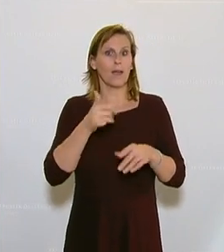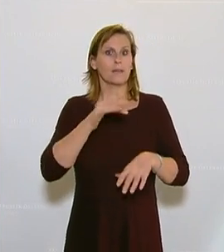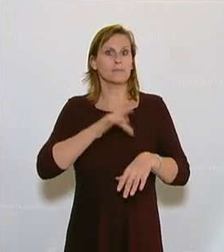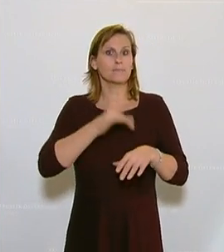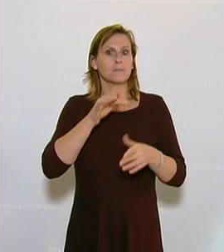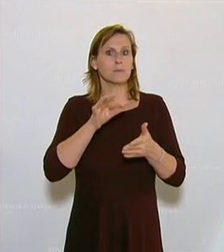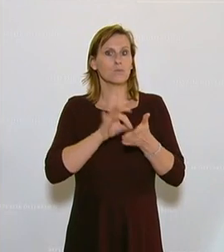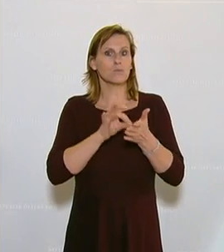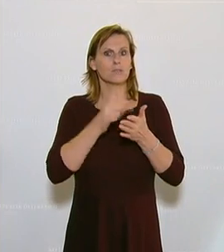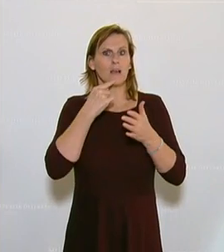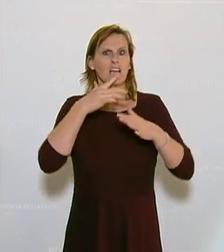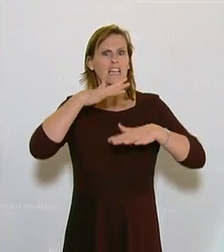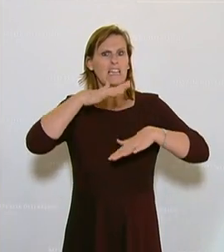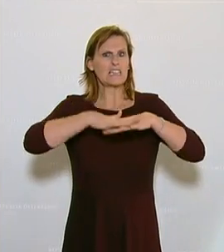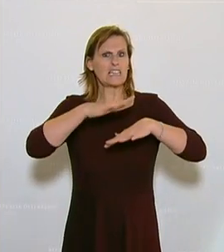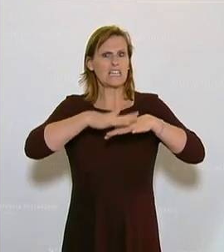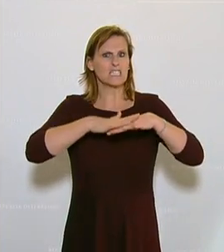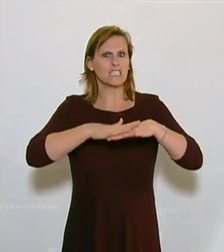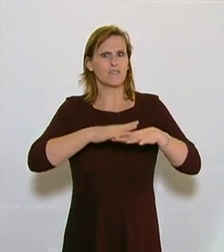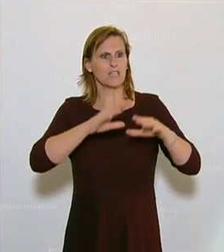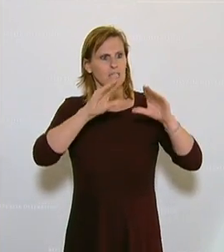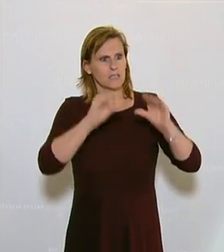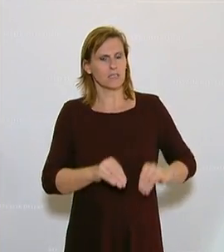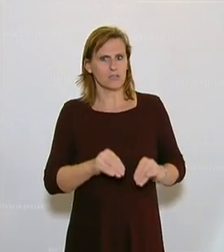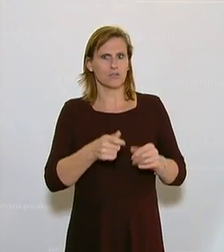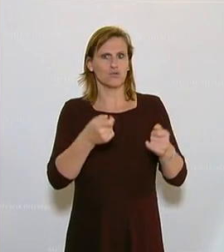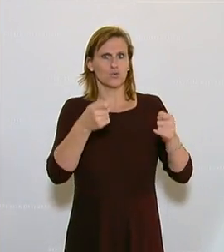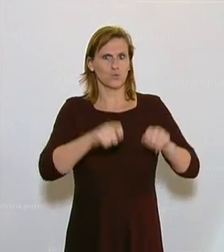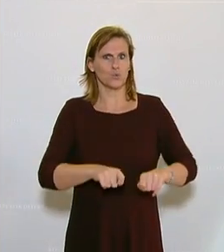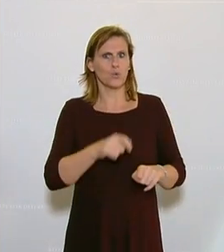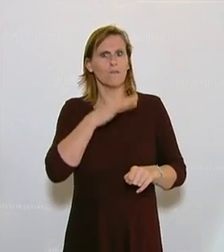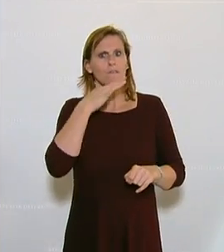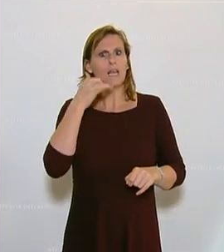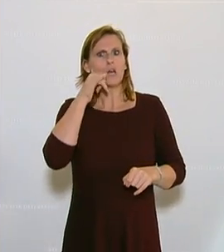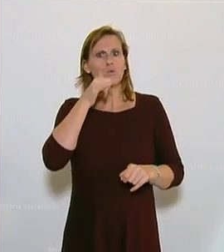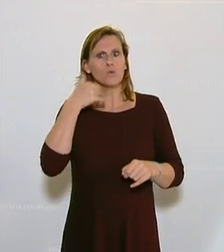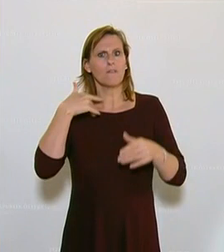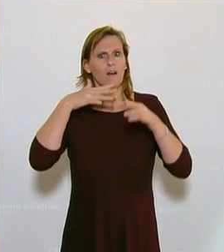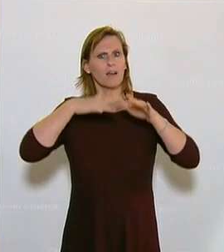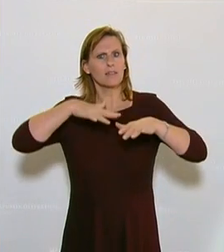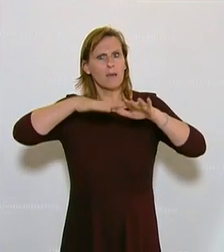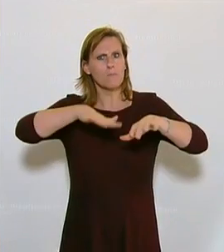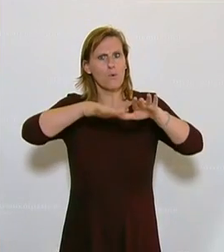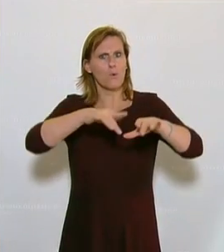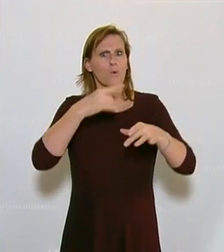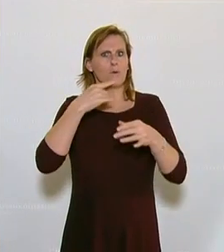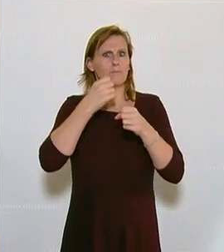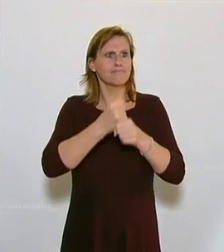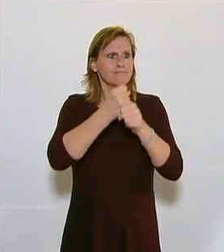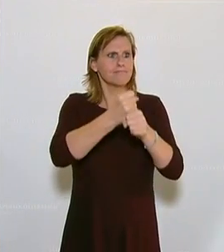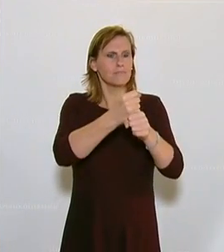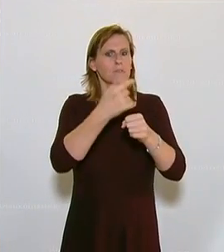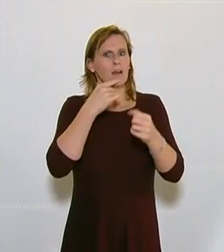Netzwerksperren. Das ist etwas ganz Furchtbares, Netzsperren. Da sind viele Grüne sogar demonstrieren gegangen und haben sich massiv dagegen